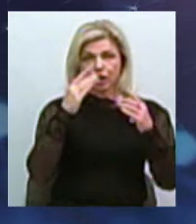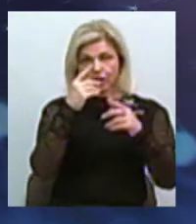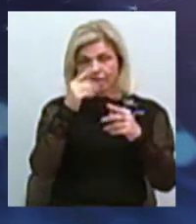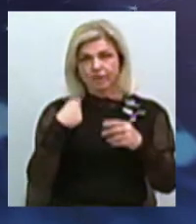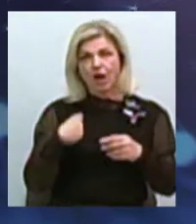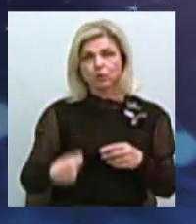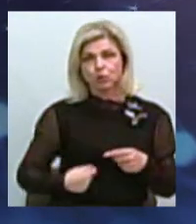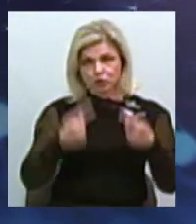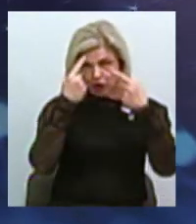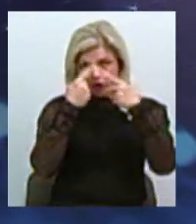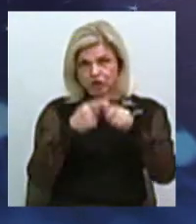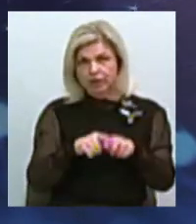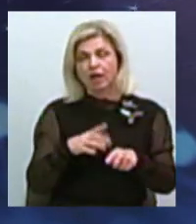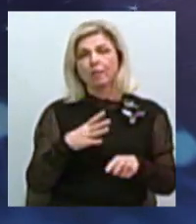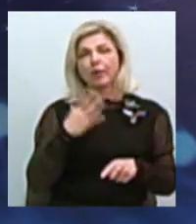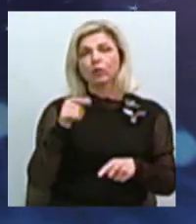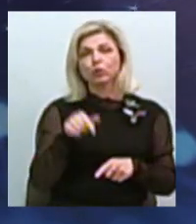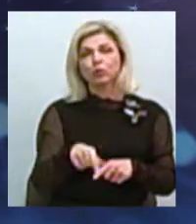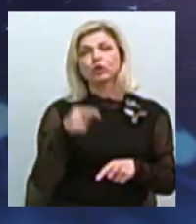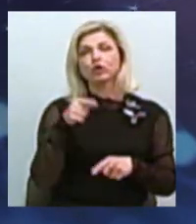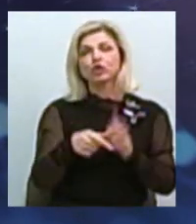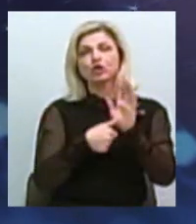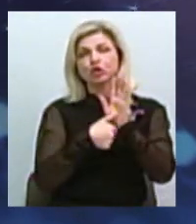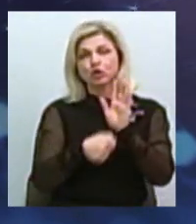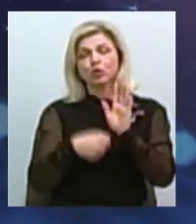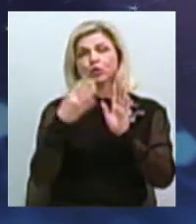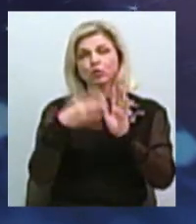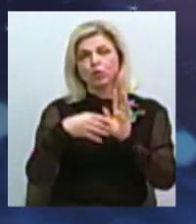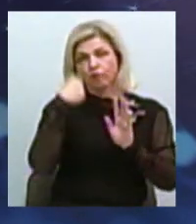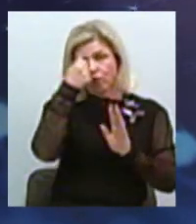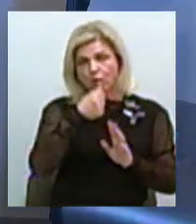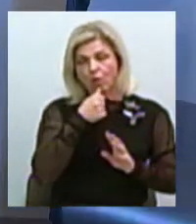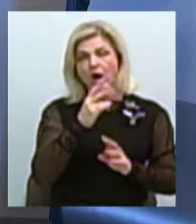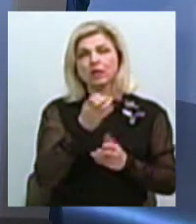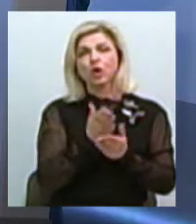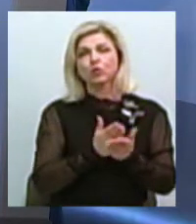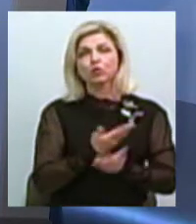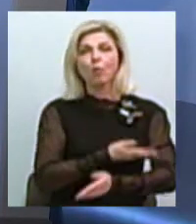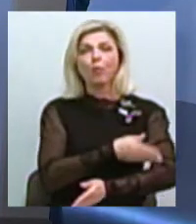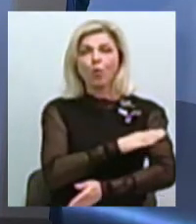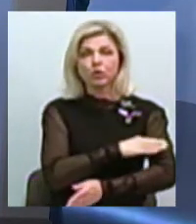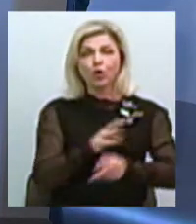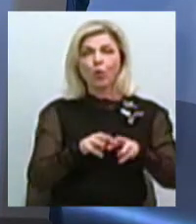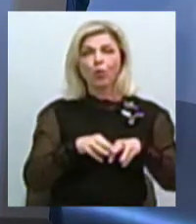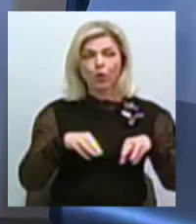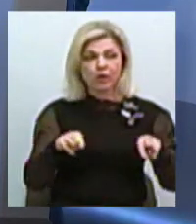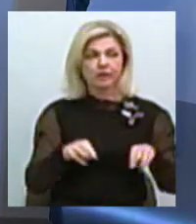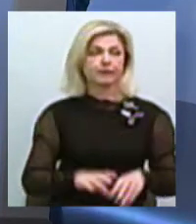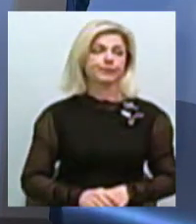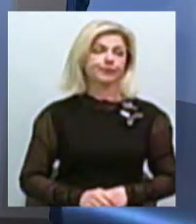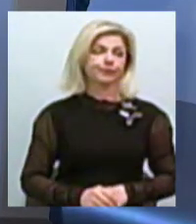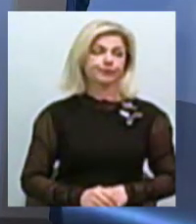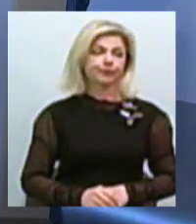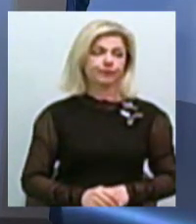перебуваючи в 1630-1648 роках на службі польського уряду, керував будівництвом фортець на півдні України.